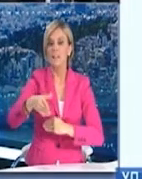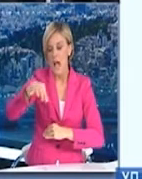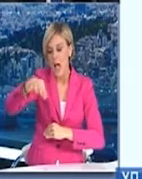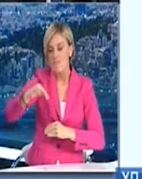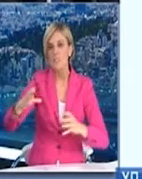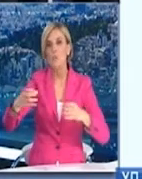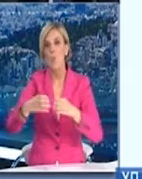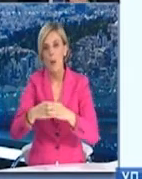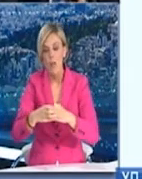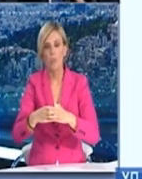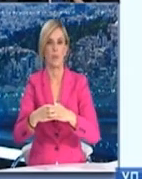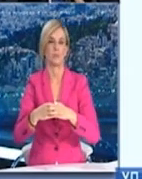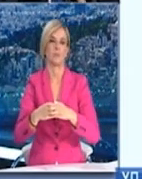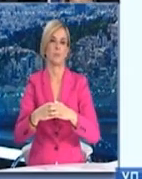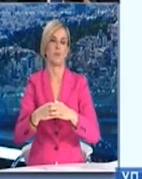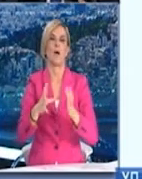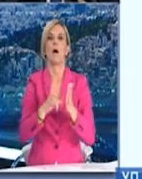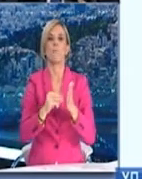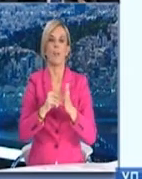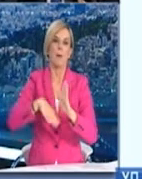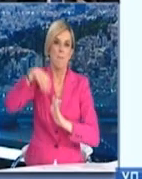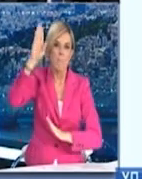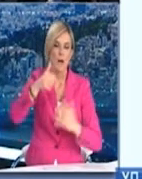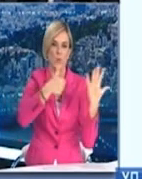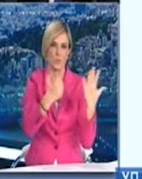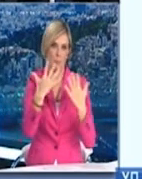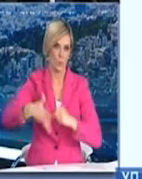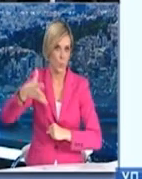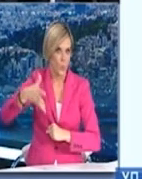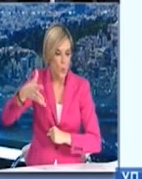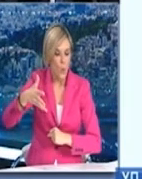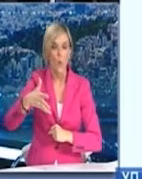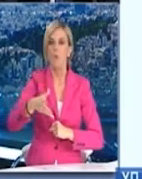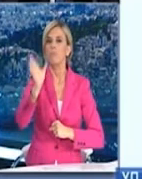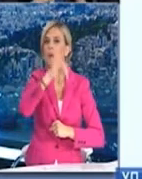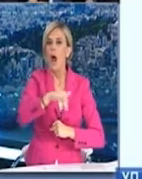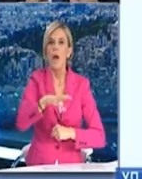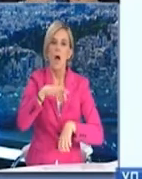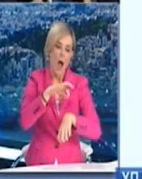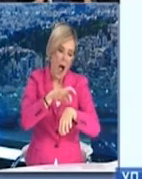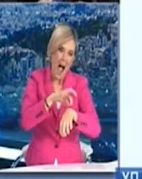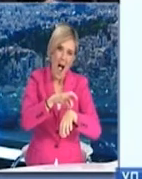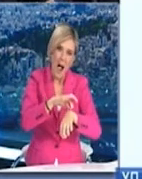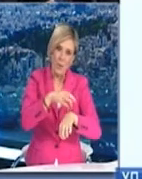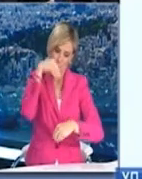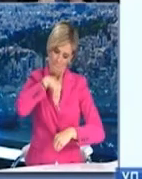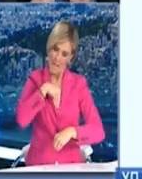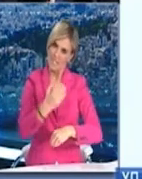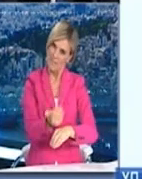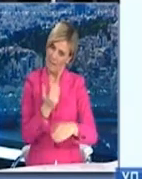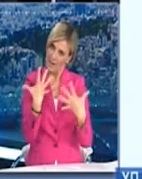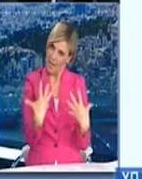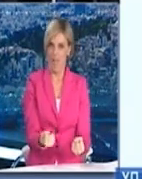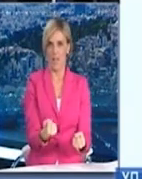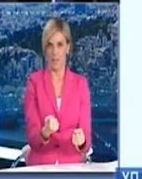αυξημένου κινδύνου, όπως είναι αυτοί οι οποίοι είναι άνω των 65 χρονών ή οι συμπολίτες μας που έχουν υποκείμενη νόσο και